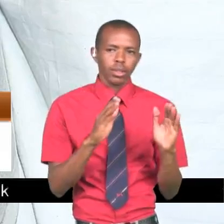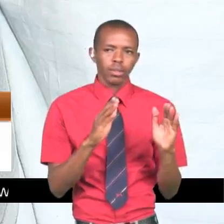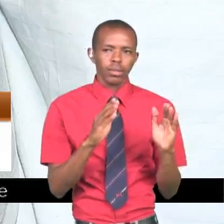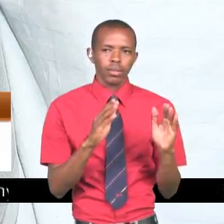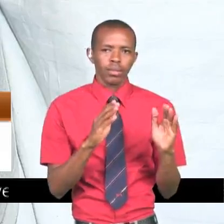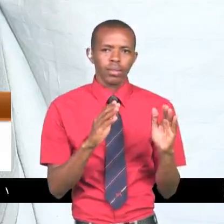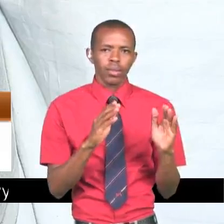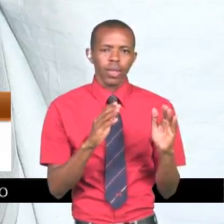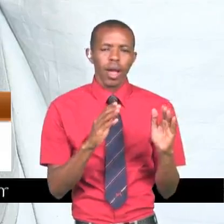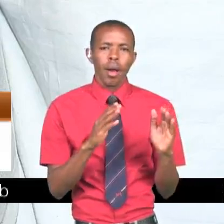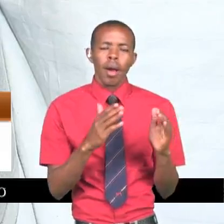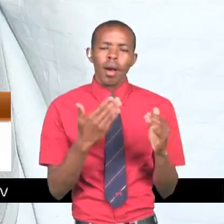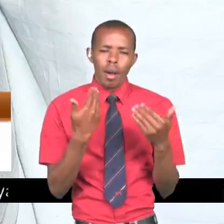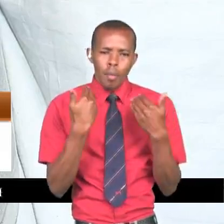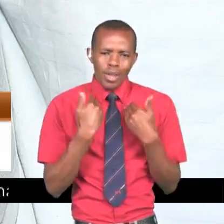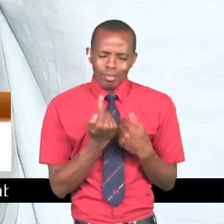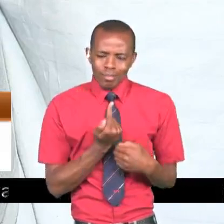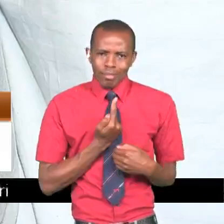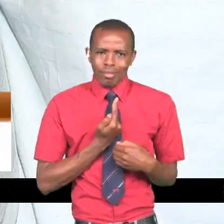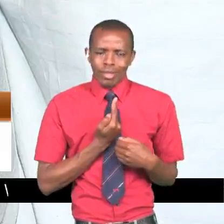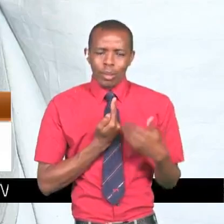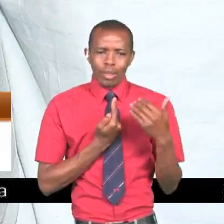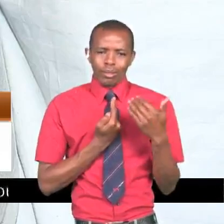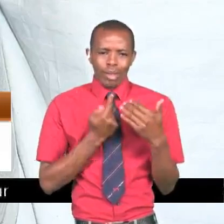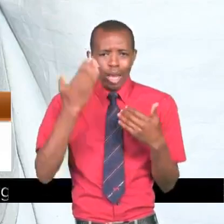Juhu niko singo sasa nika shindo fomu ni gani sasa.